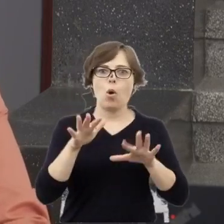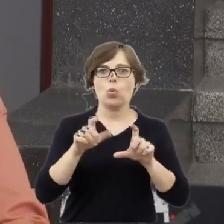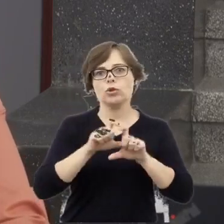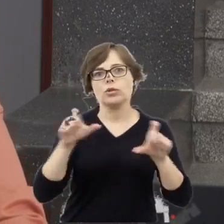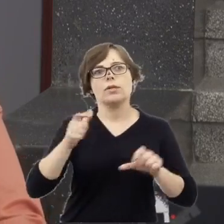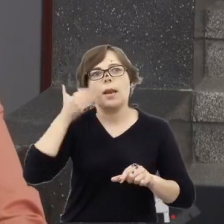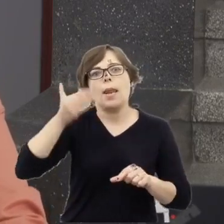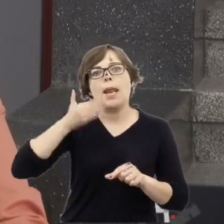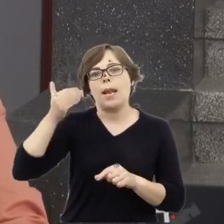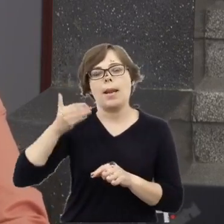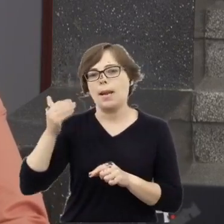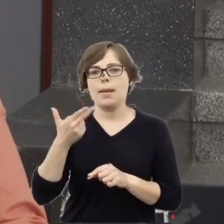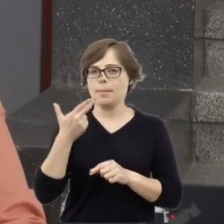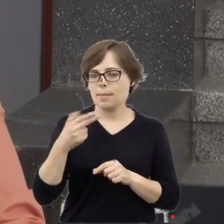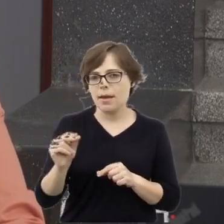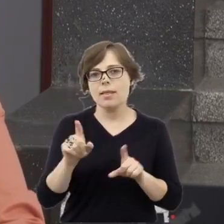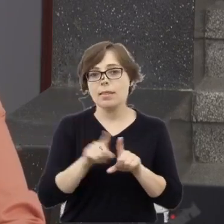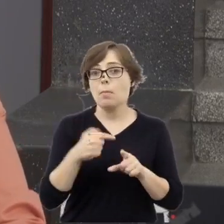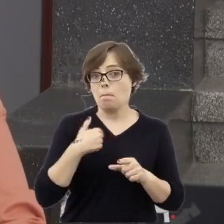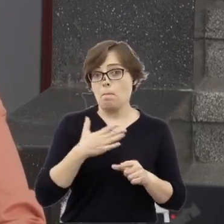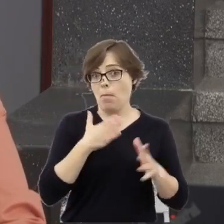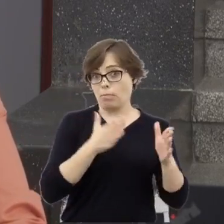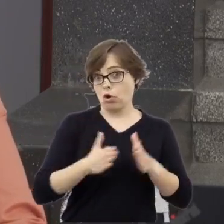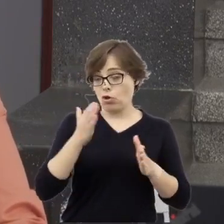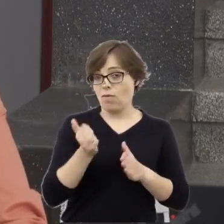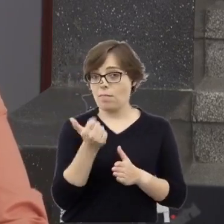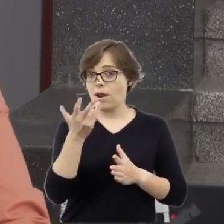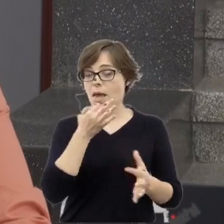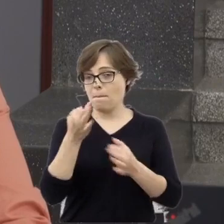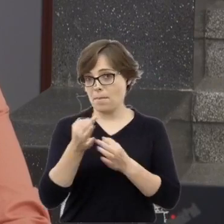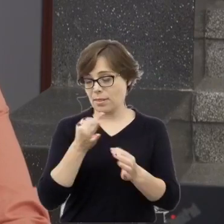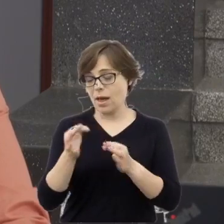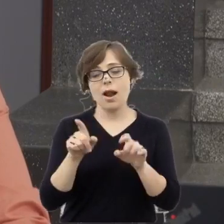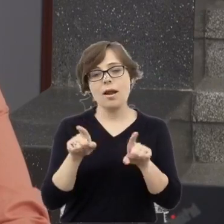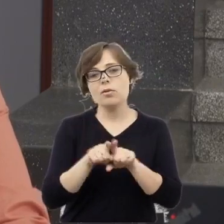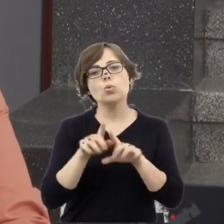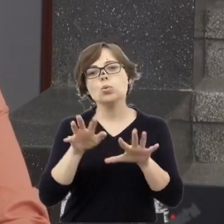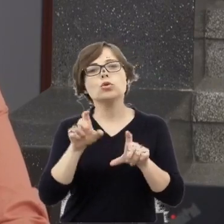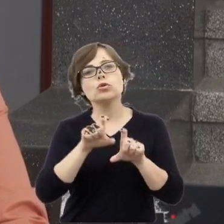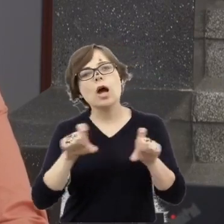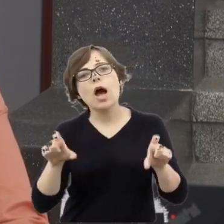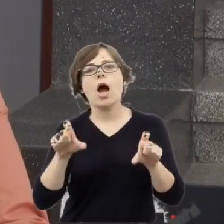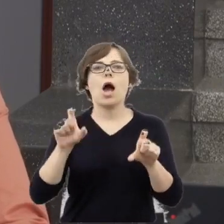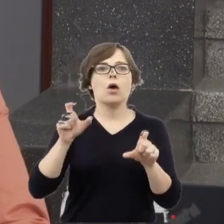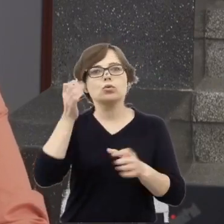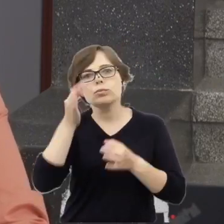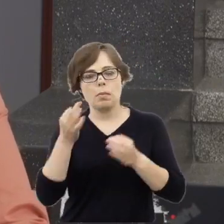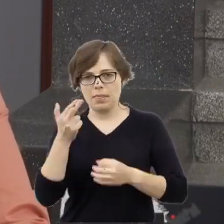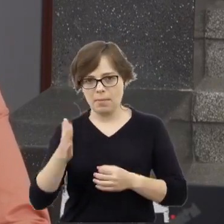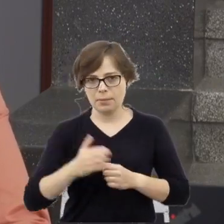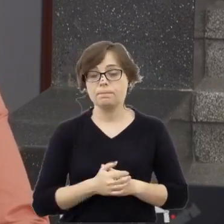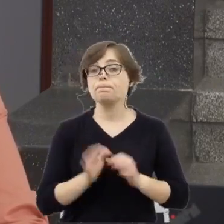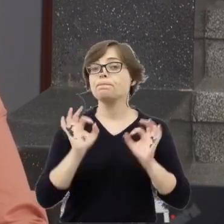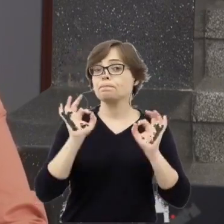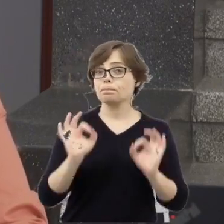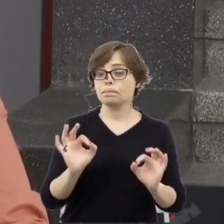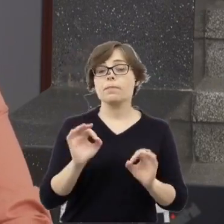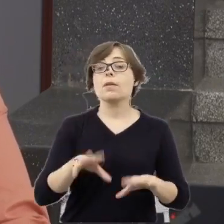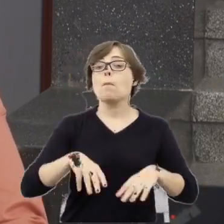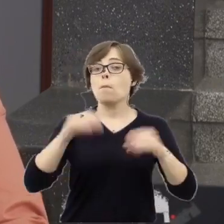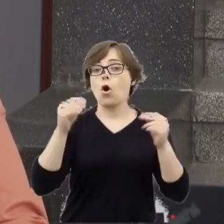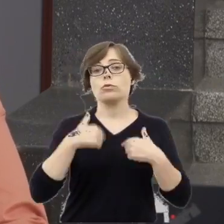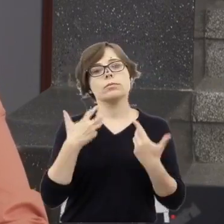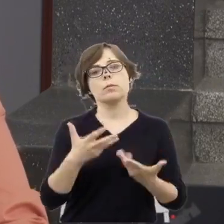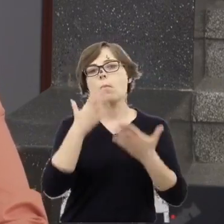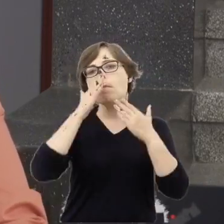każde z pytań, które dla Państwa przygotowaliśmy. Chcemy rozpocząć od pokazania pewnego